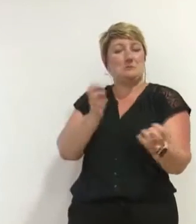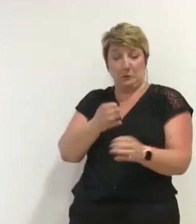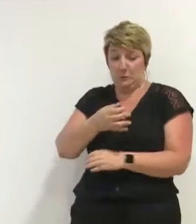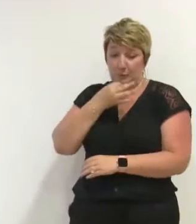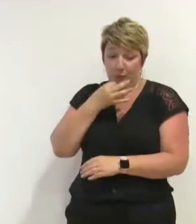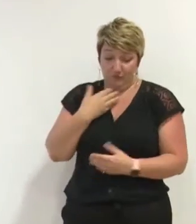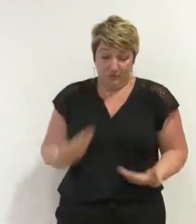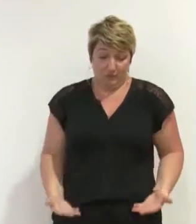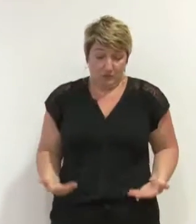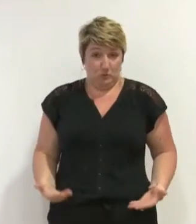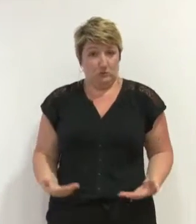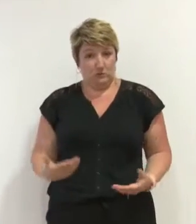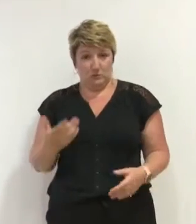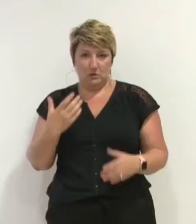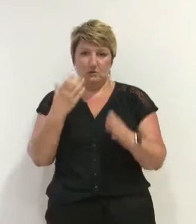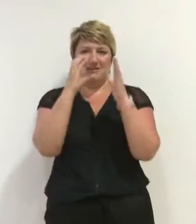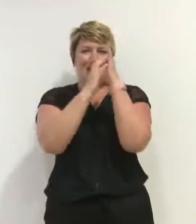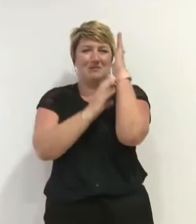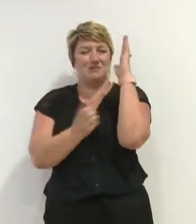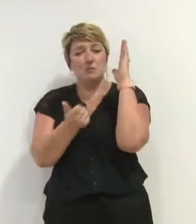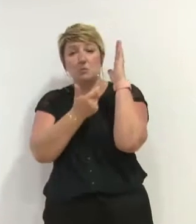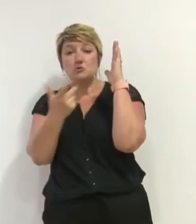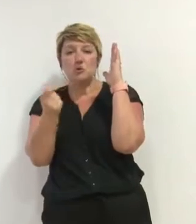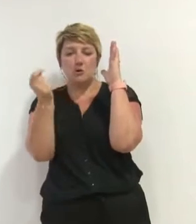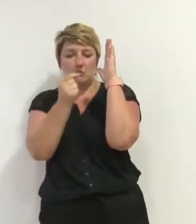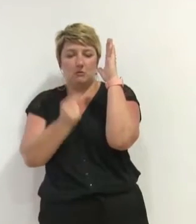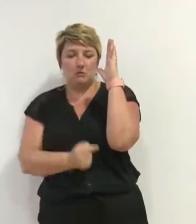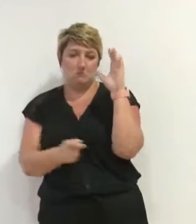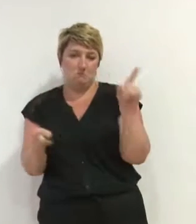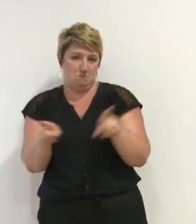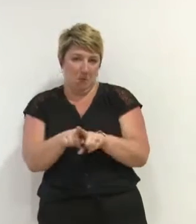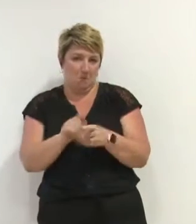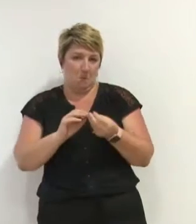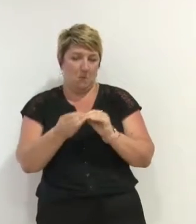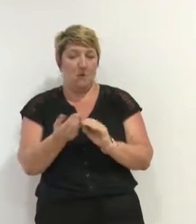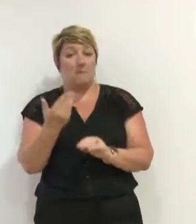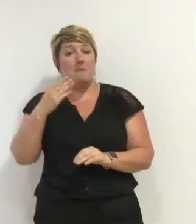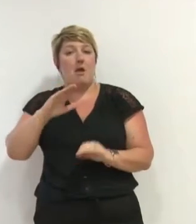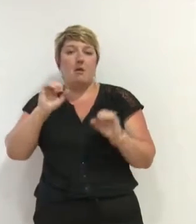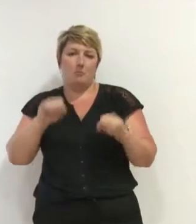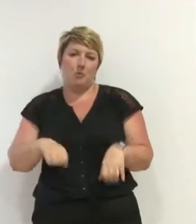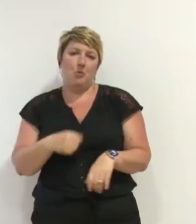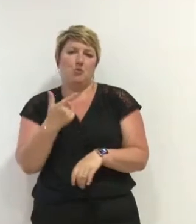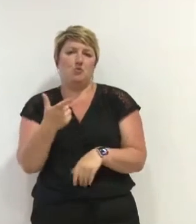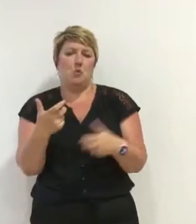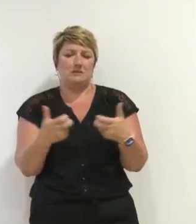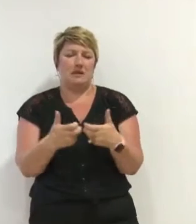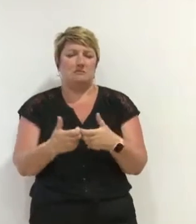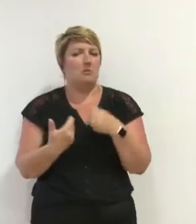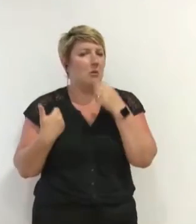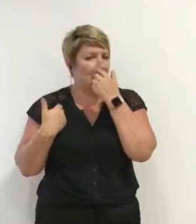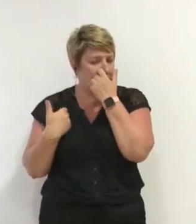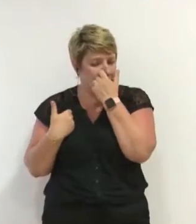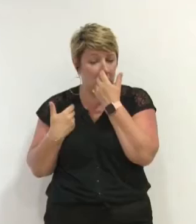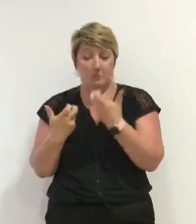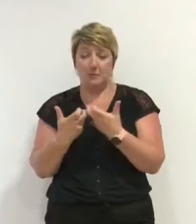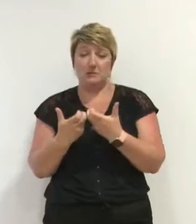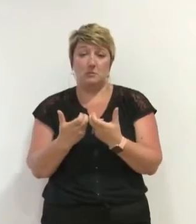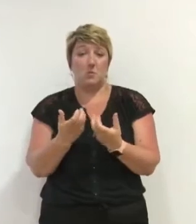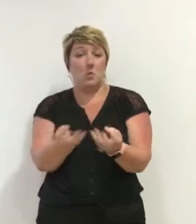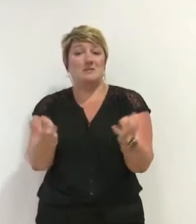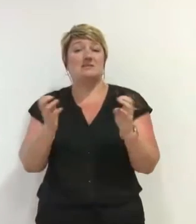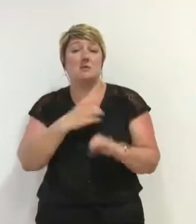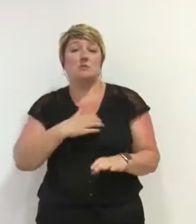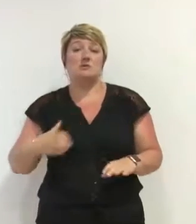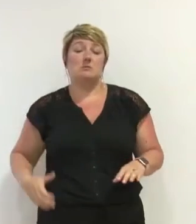de pointer plusieurs délibérations, mais il est d'ores et déjà possible de citer deux exemples parmi les plus récents. Quid de l'information au Conseil